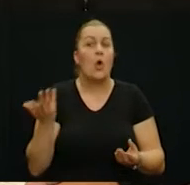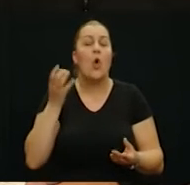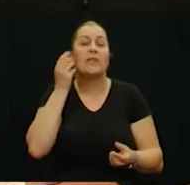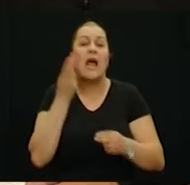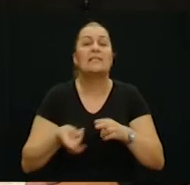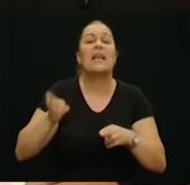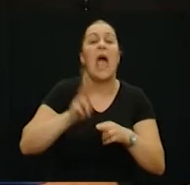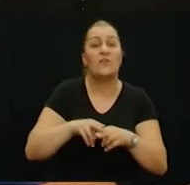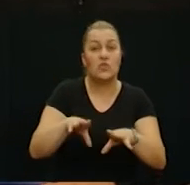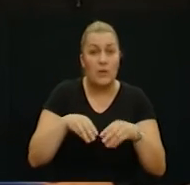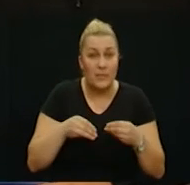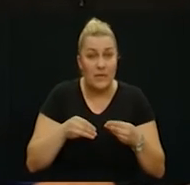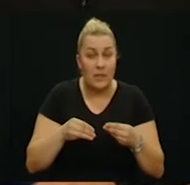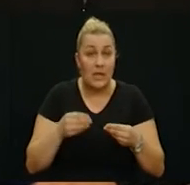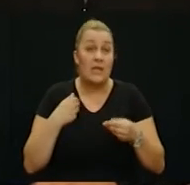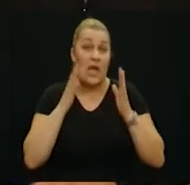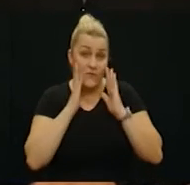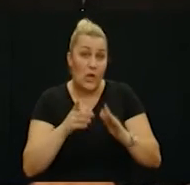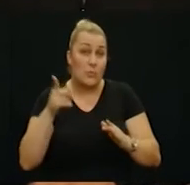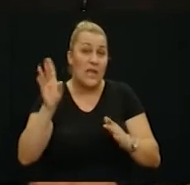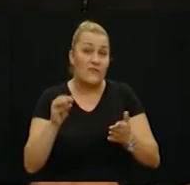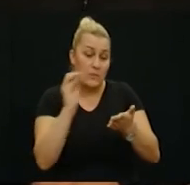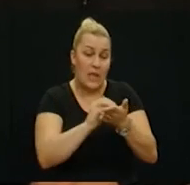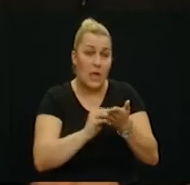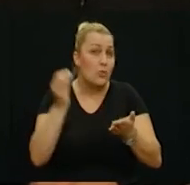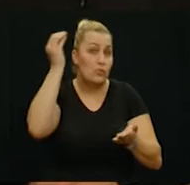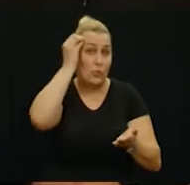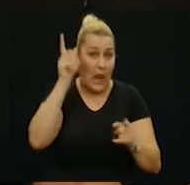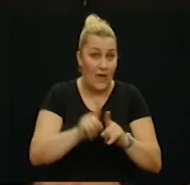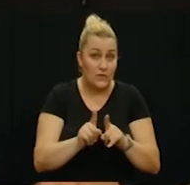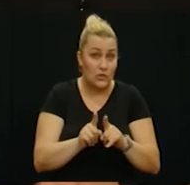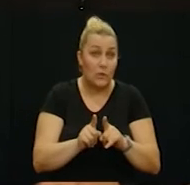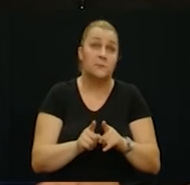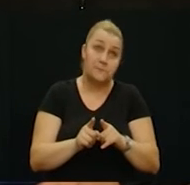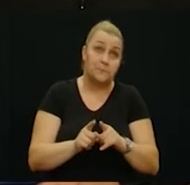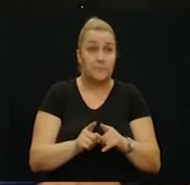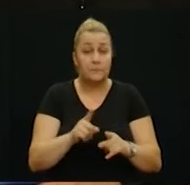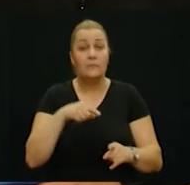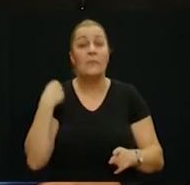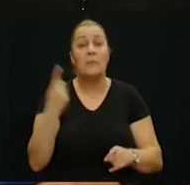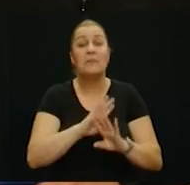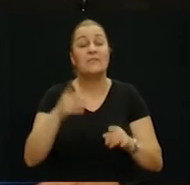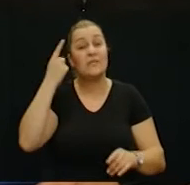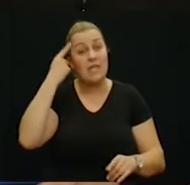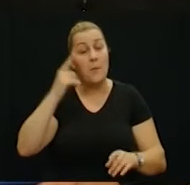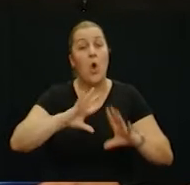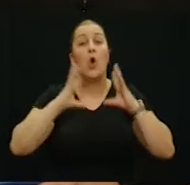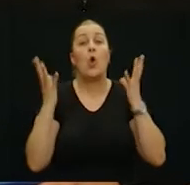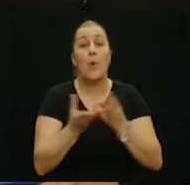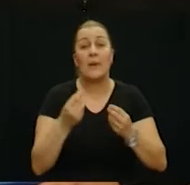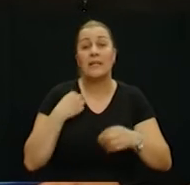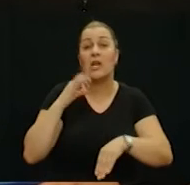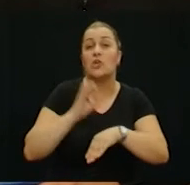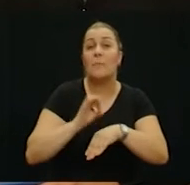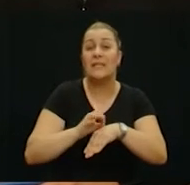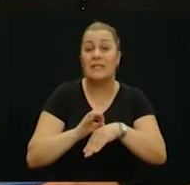kad ste ih najviše primili, koliko je to bilo, a vjerujem da imate vi to sve u vašoj glavi. Tako je. Mi svi znamo da je kompletna